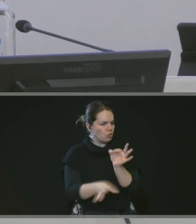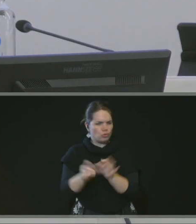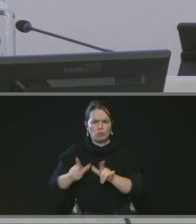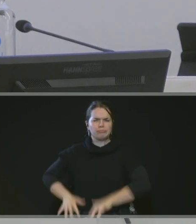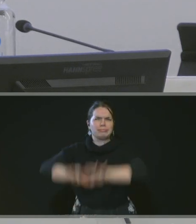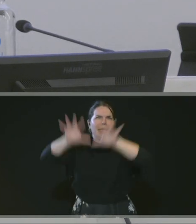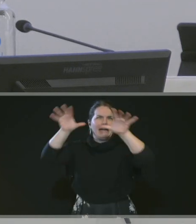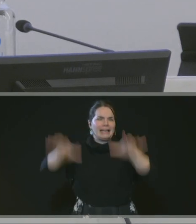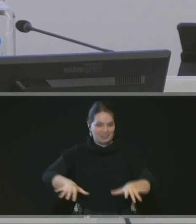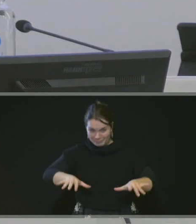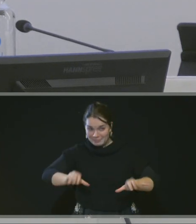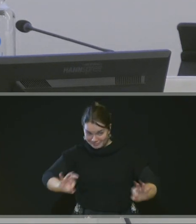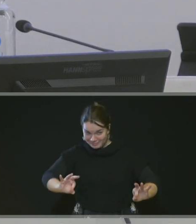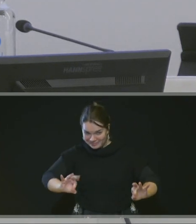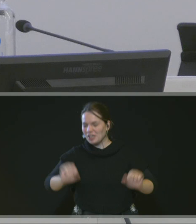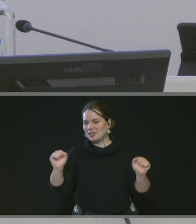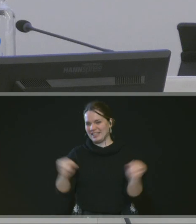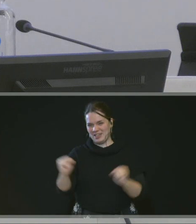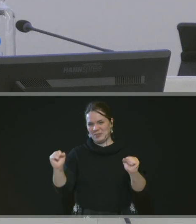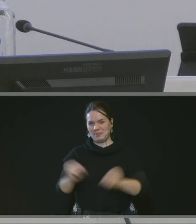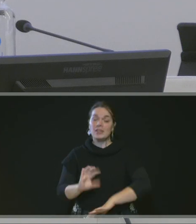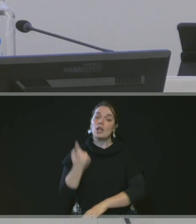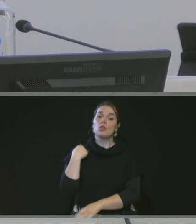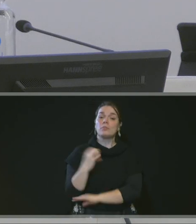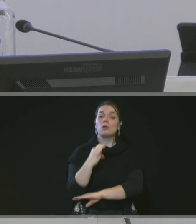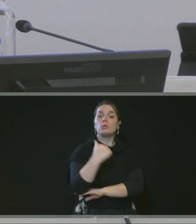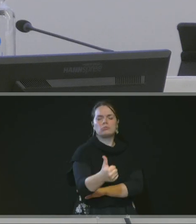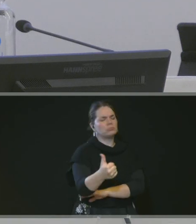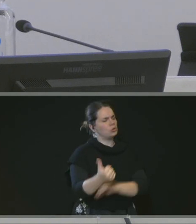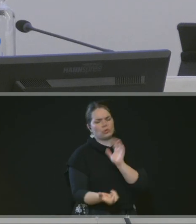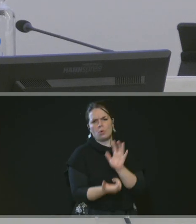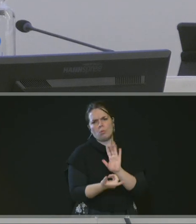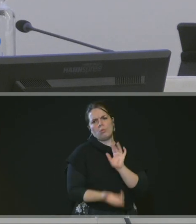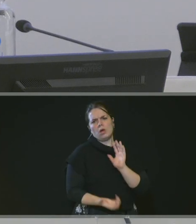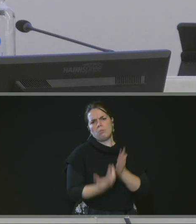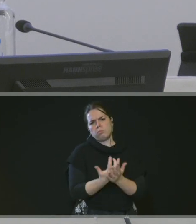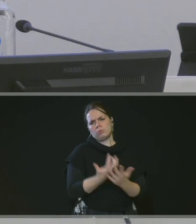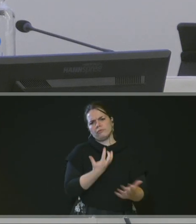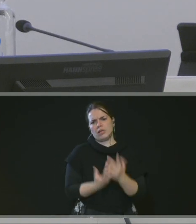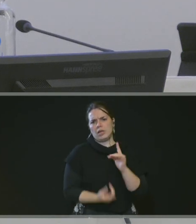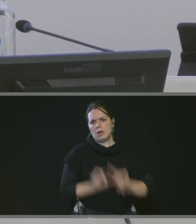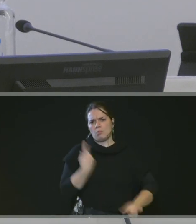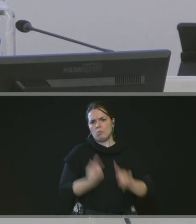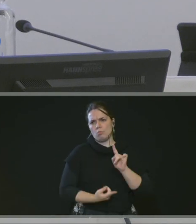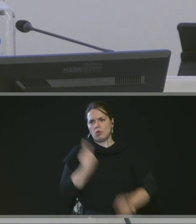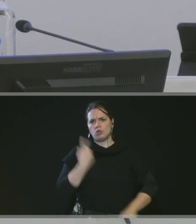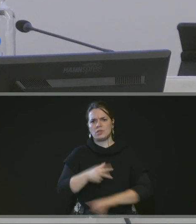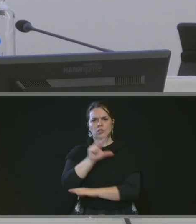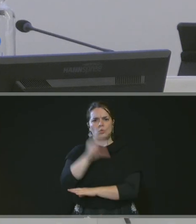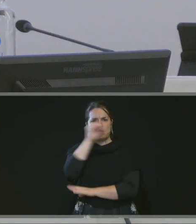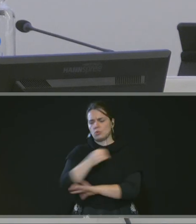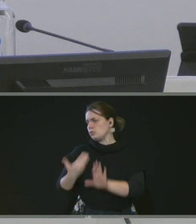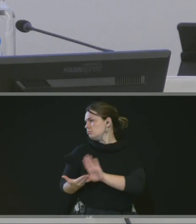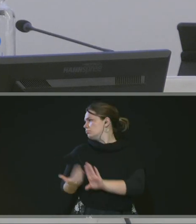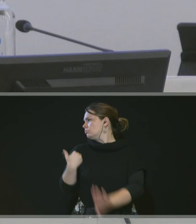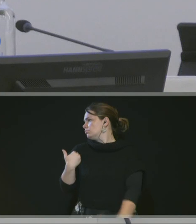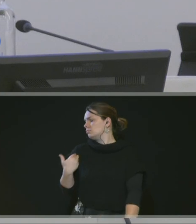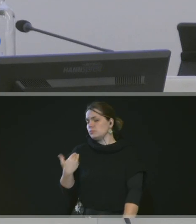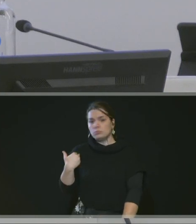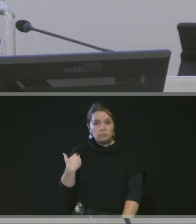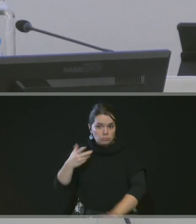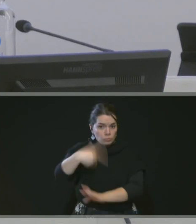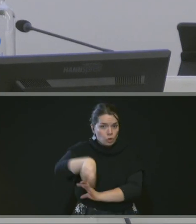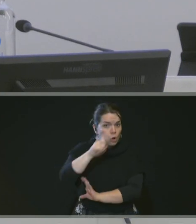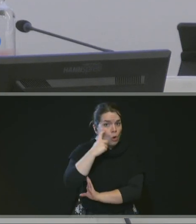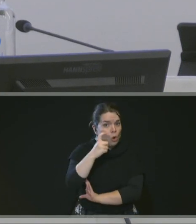? Très bien. Alors, pour la numéro 1, la plus importante sans doute, le PV de la séance du 3 octobre dernier. Y a-t-il des